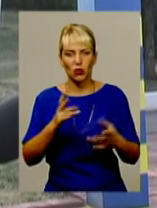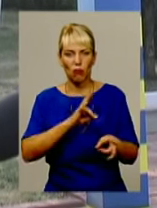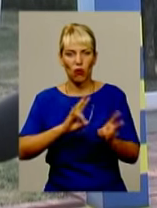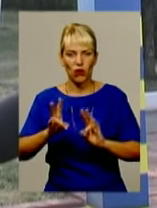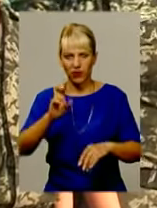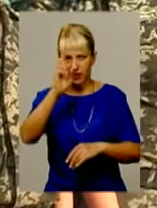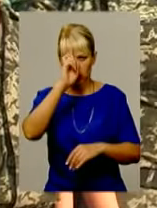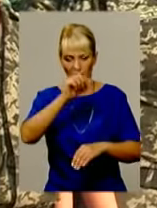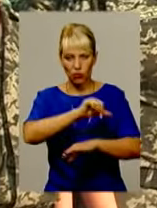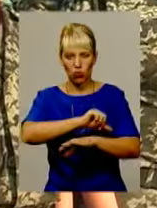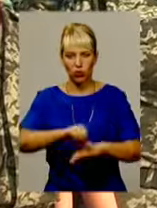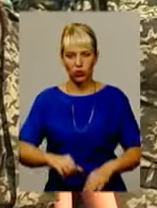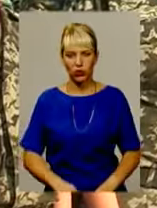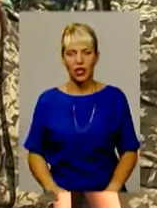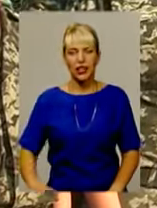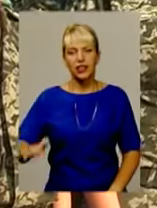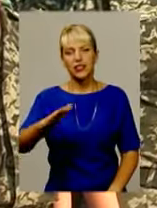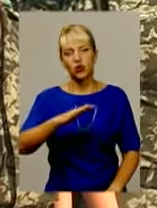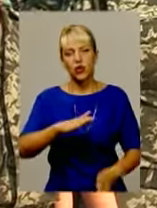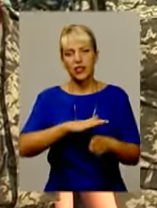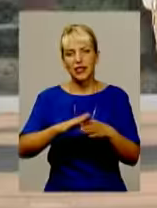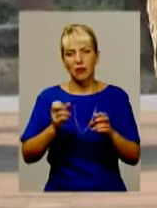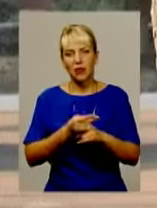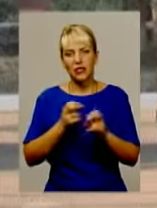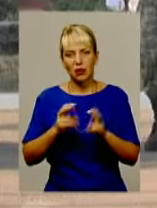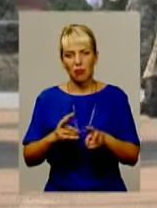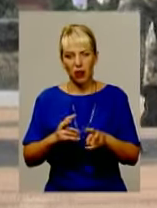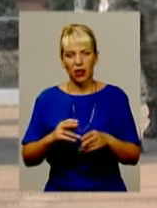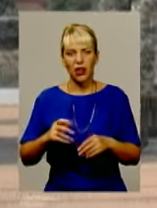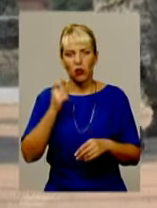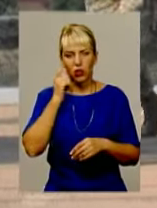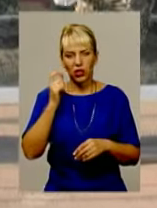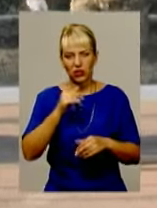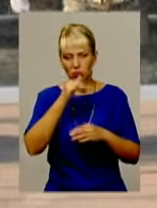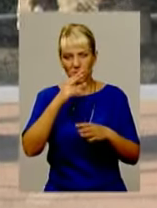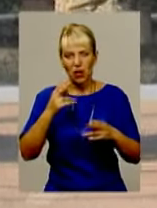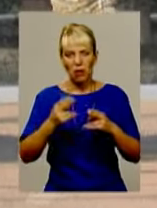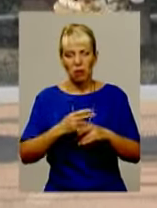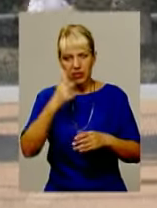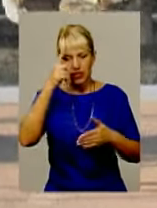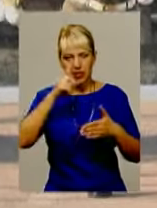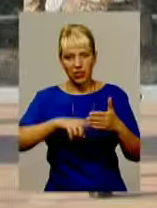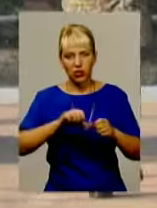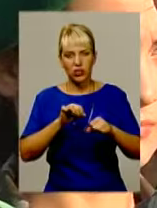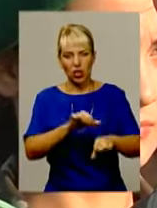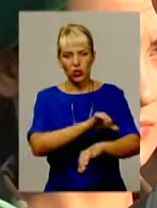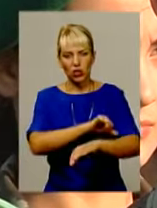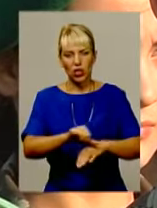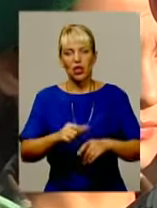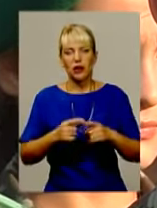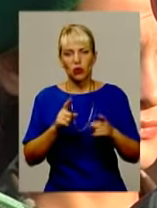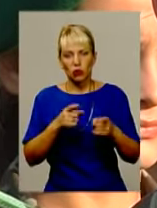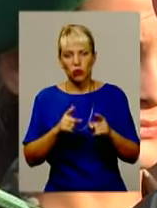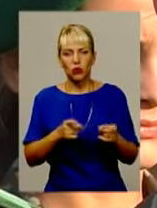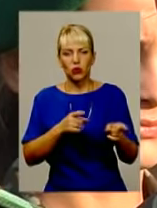державному кордону. Територіальна цілісність та безпека країни неможливі без надійного захисту кордону, переконують військовослужбовці. Тож підготовка